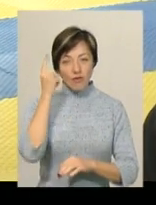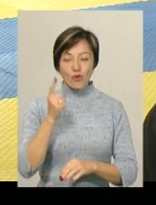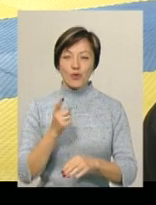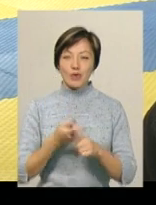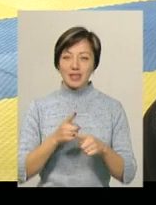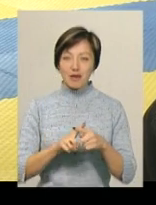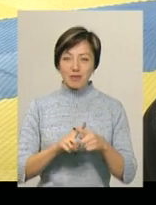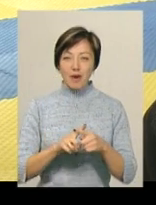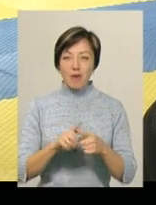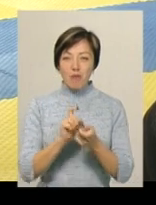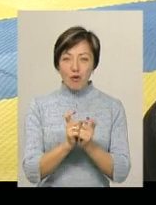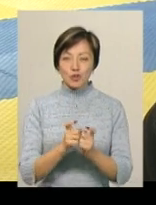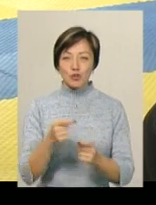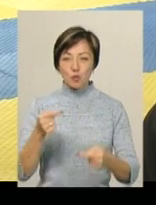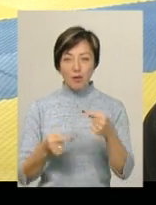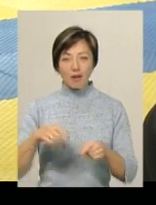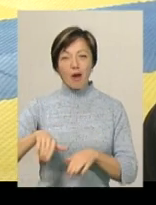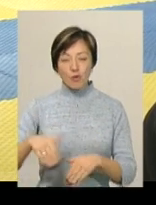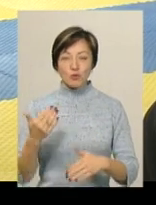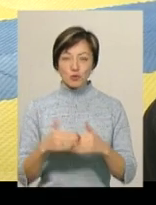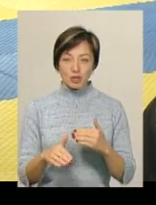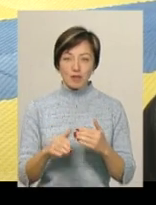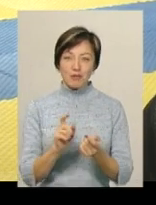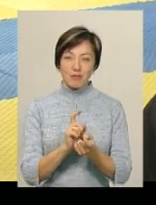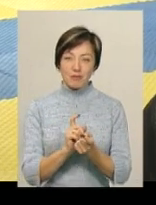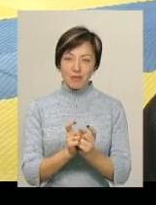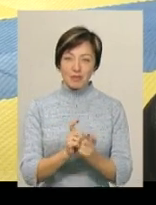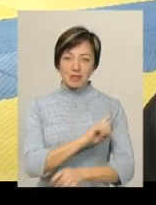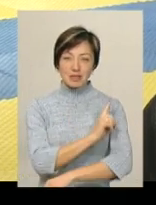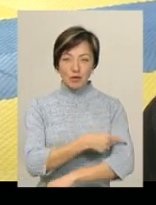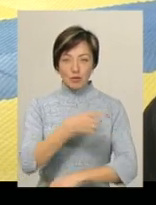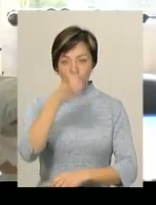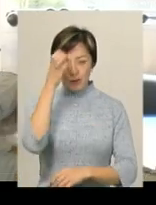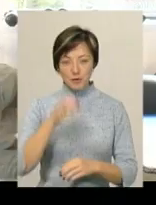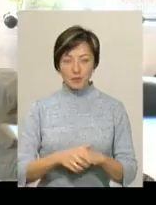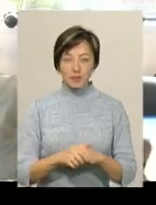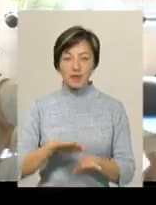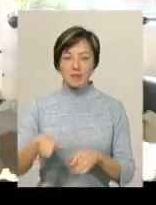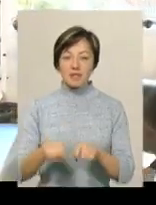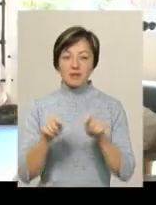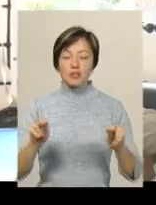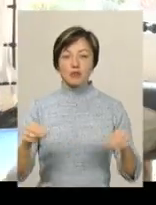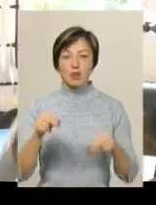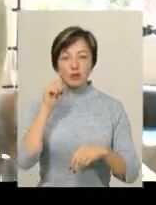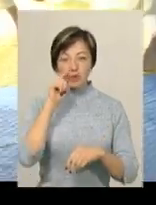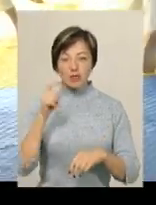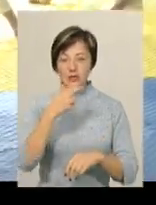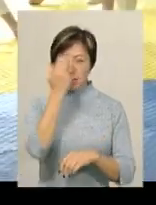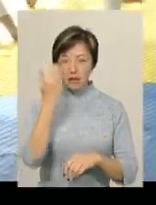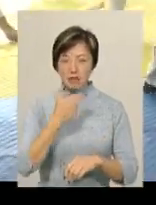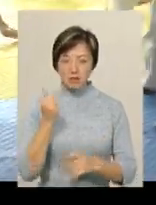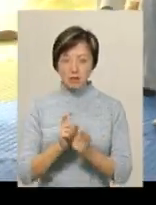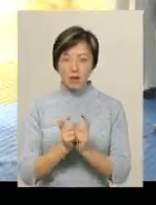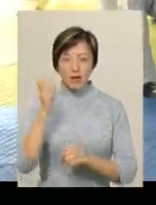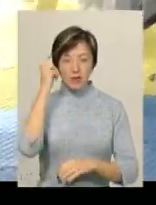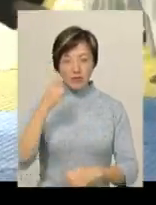суперника, а потім вже з силою розуму. Після відкритого чемпіонату України з бразильського джио